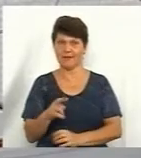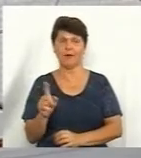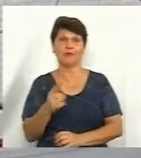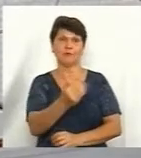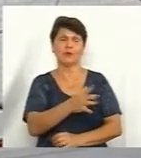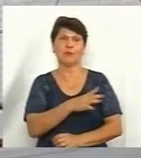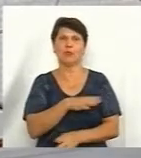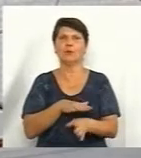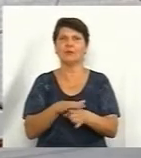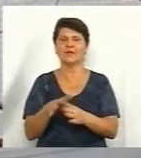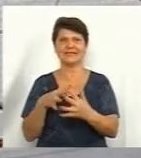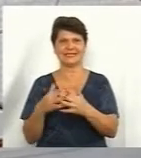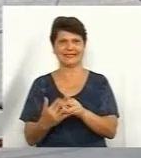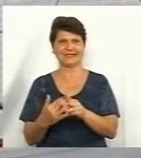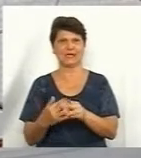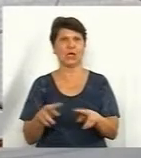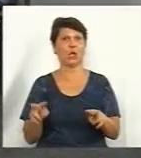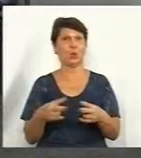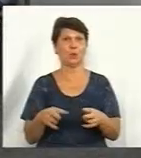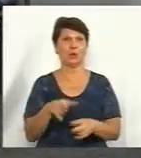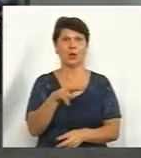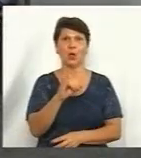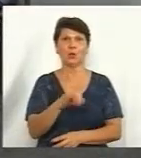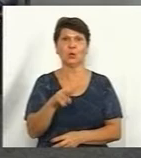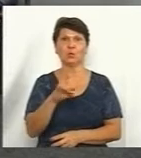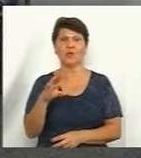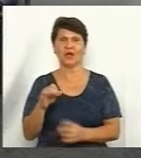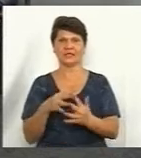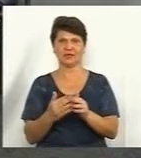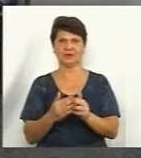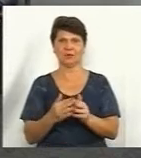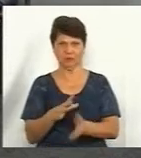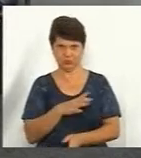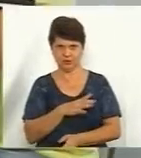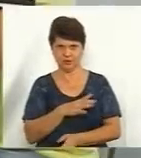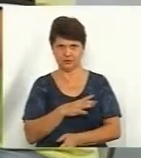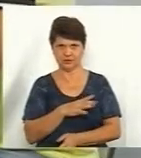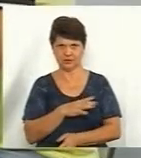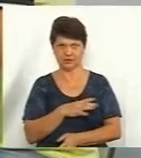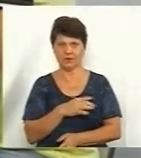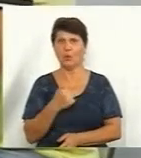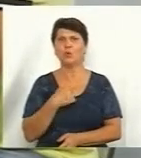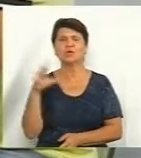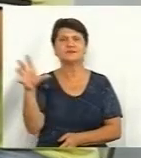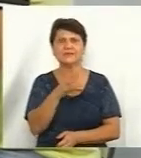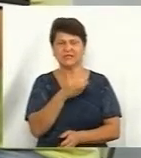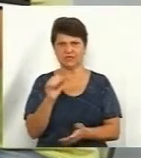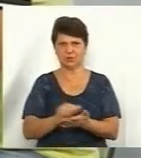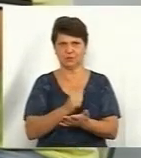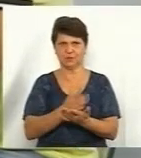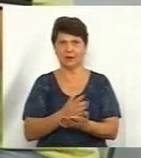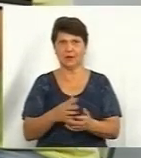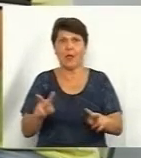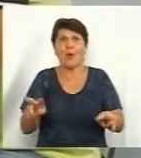вони були проведені в сільському клубі села Людовка. То вони були? В нас є усі документи. Клуба тоді не було.